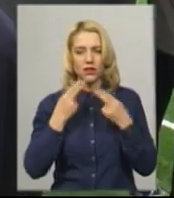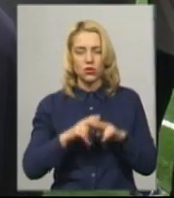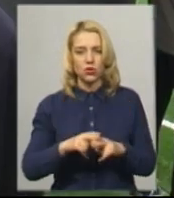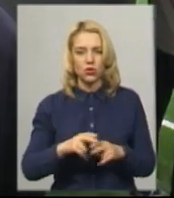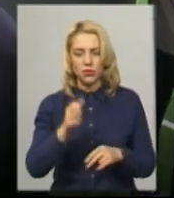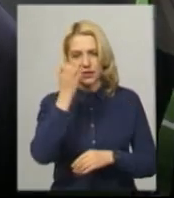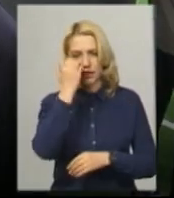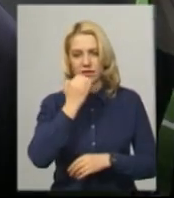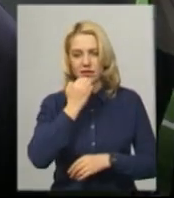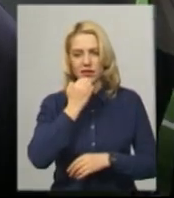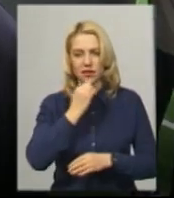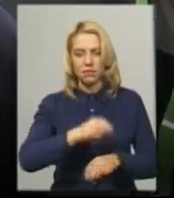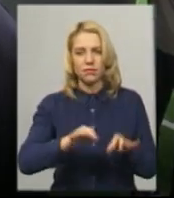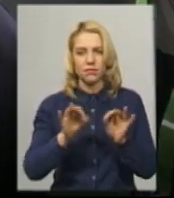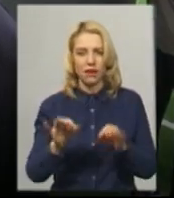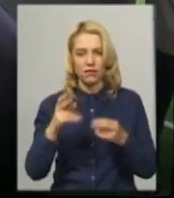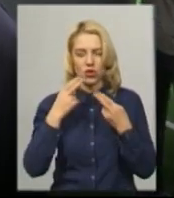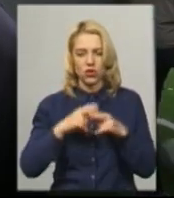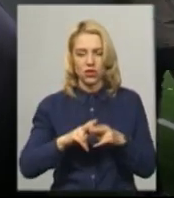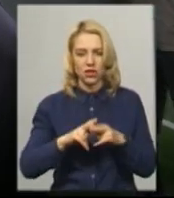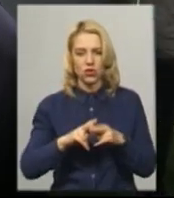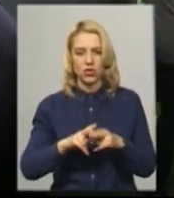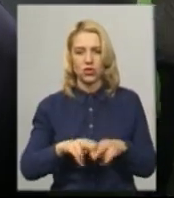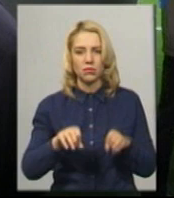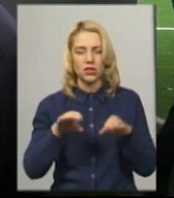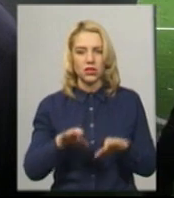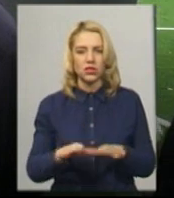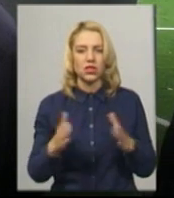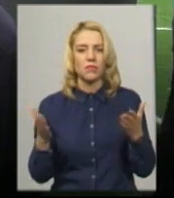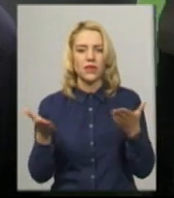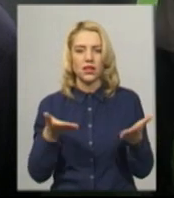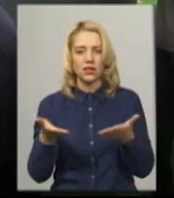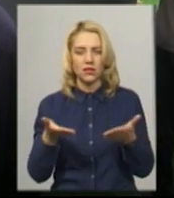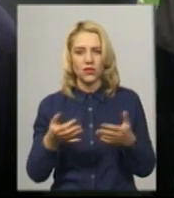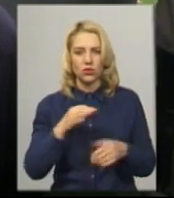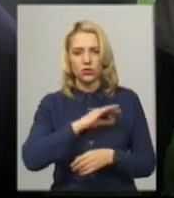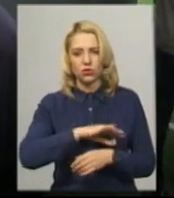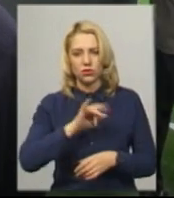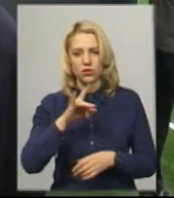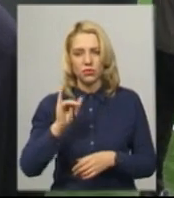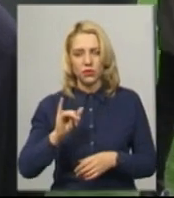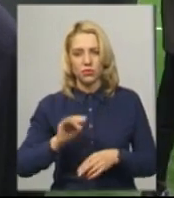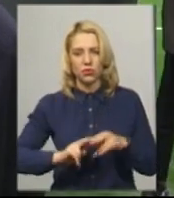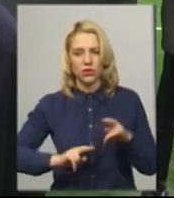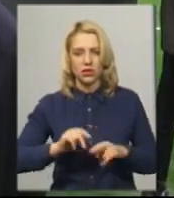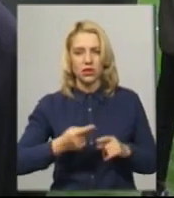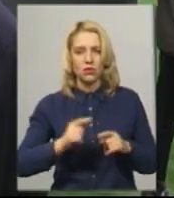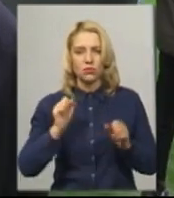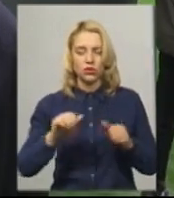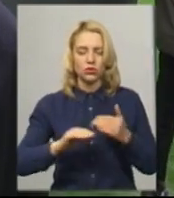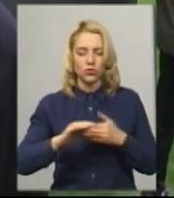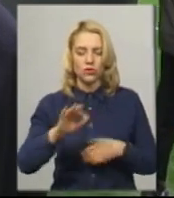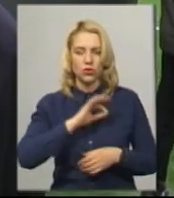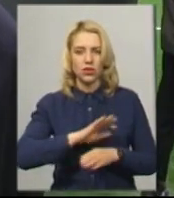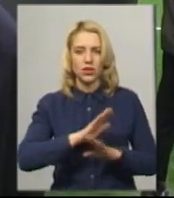завдяки правильним інженерам і технологічним рішенням, які використовувалися при побудові. Це поле можна використовувати